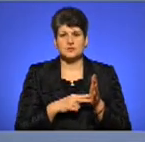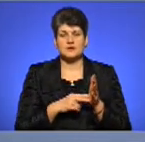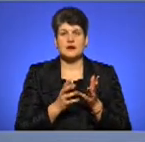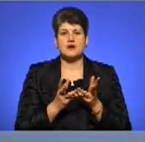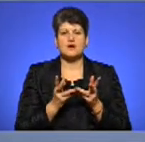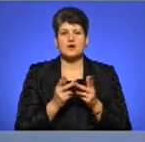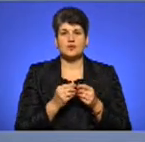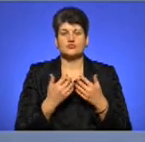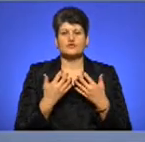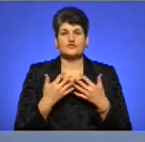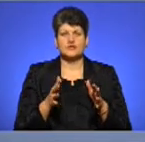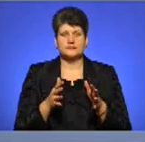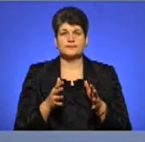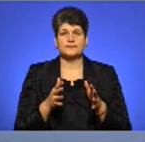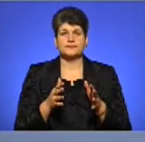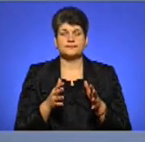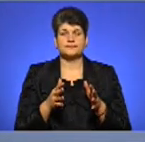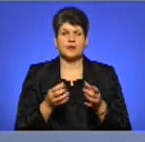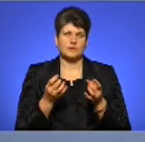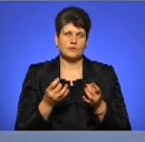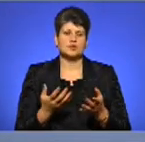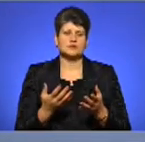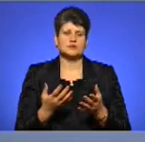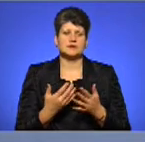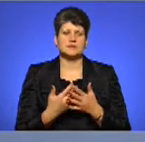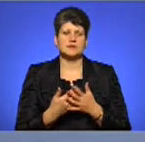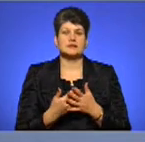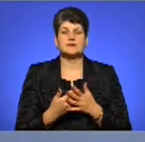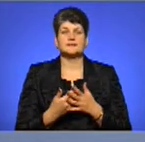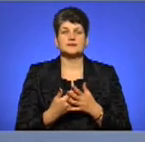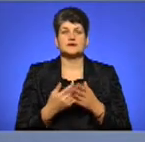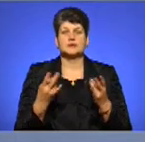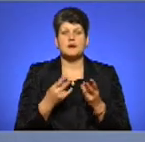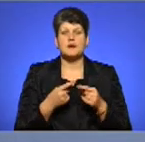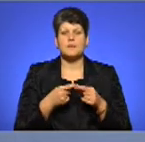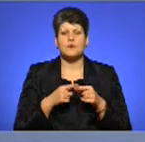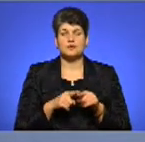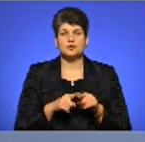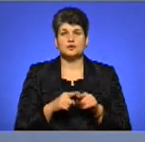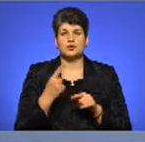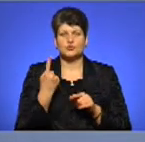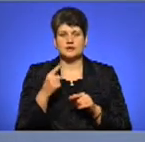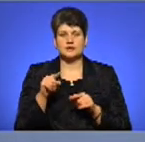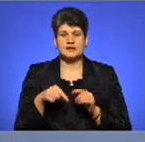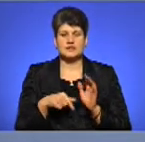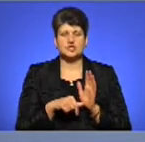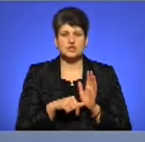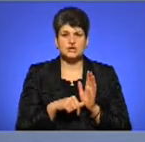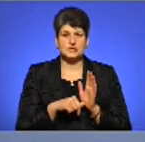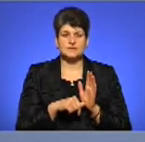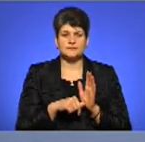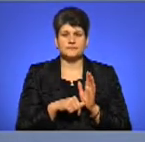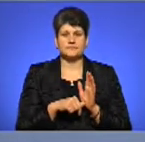рахують вже, давайте так простіше, якщо тепер треба помножити на 1,6, тобто якщо автомобіль має